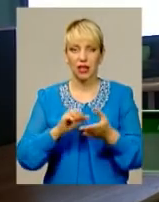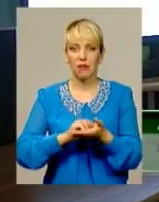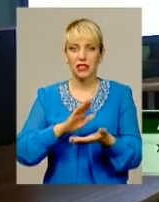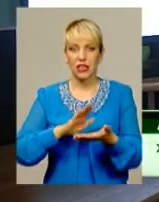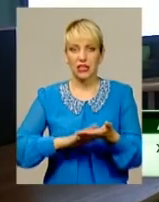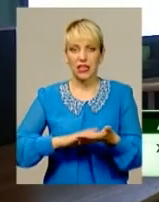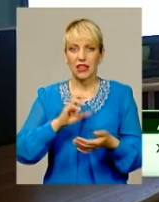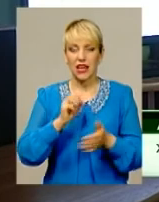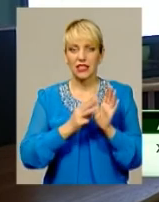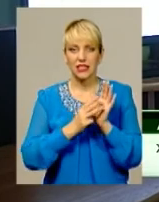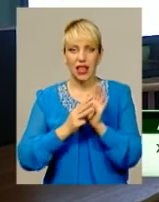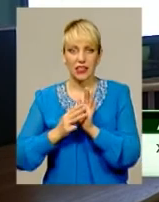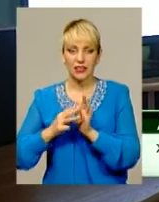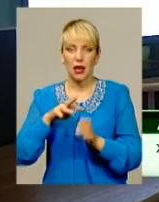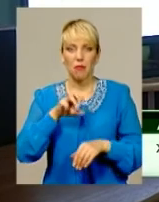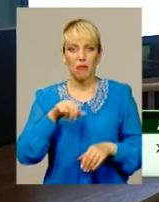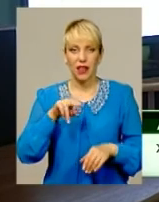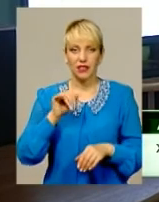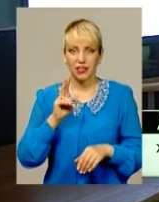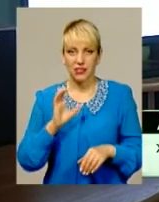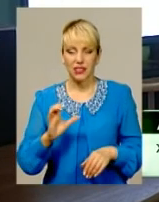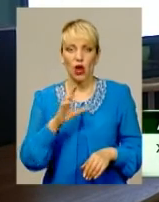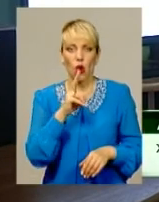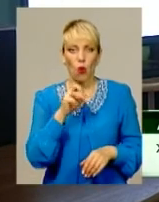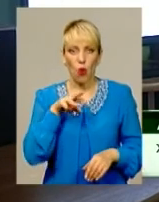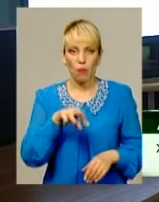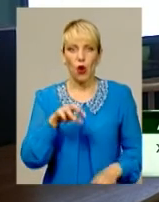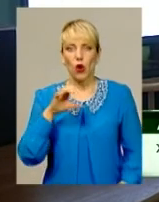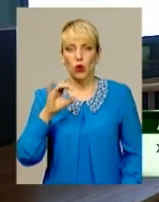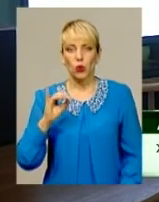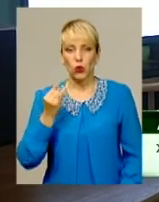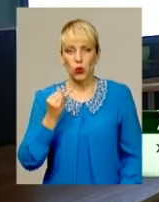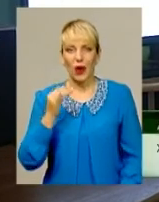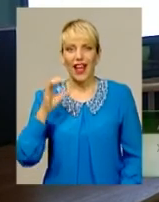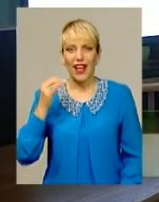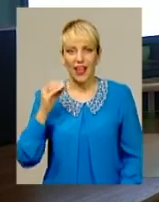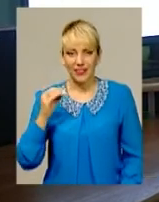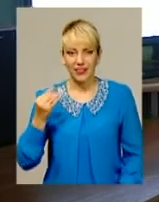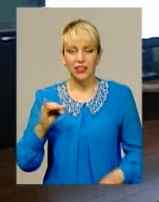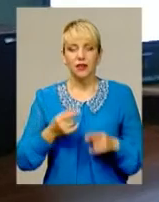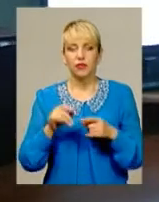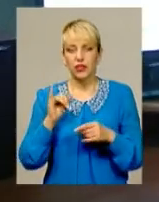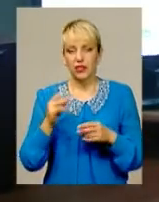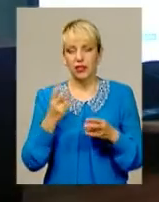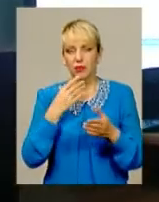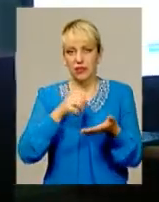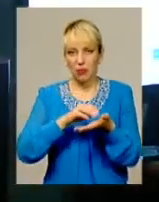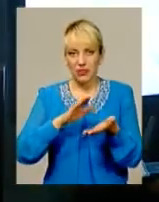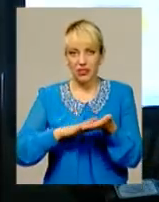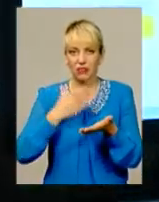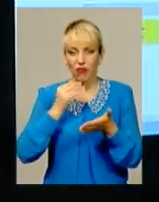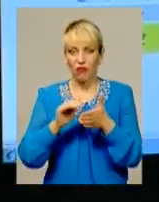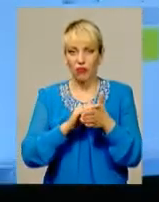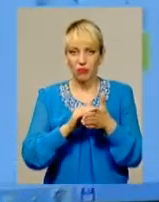сайті medics.com.ua, вказавши свою електронну адресу, ім'я та прізвище, а також адресу проживання. Після цього можна